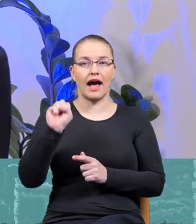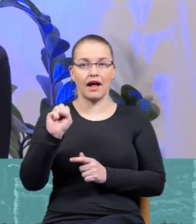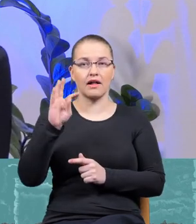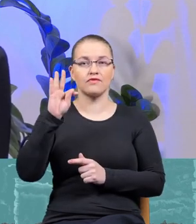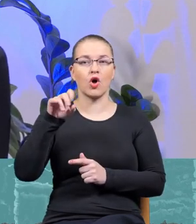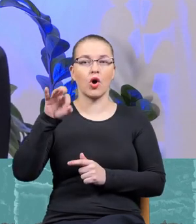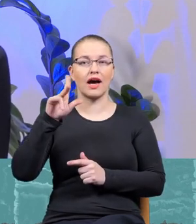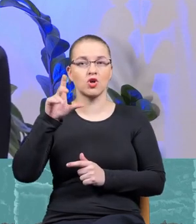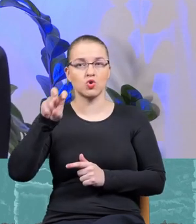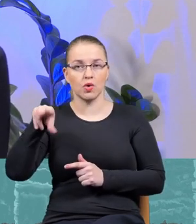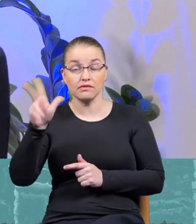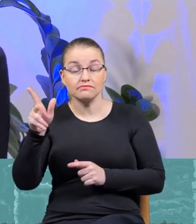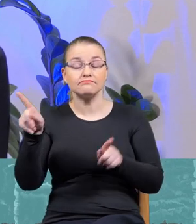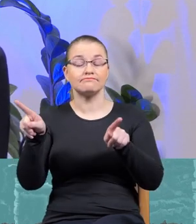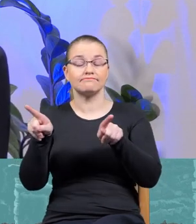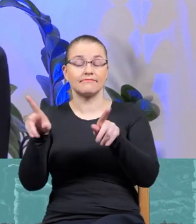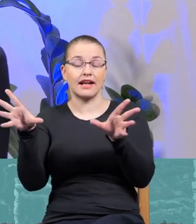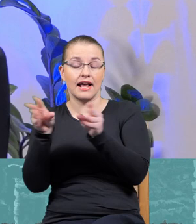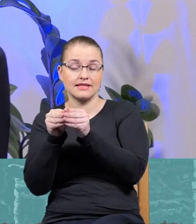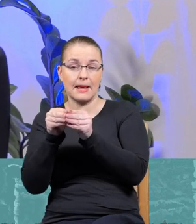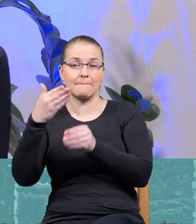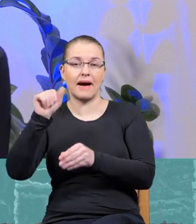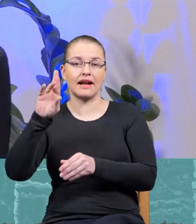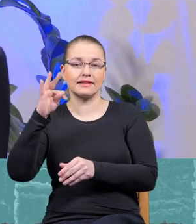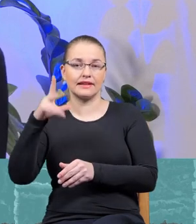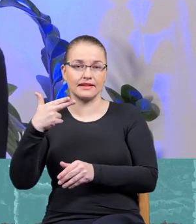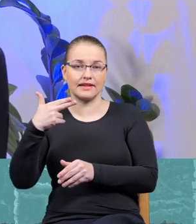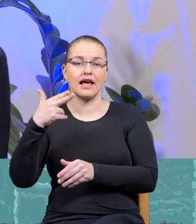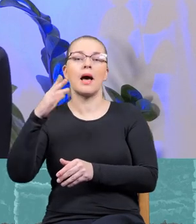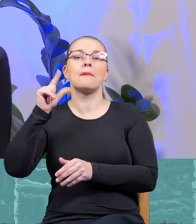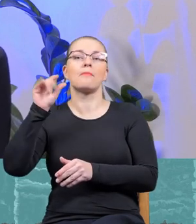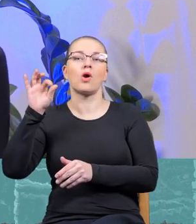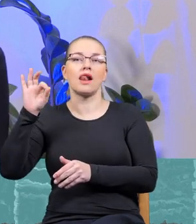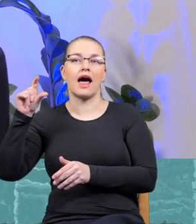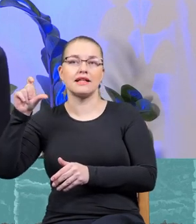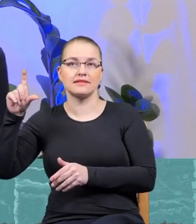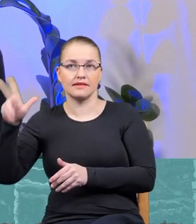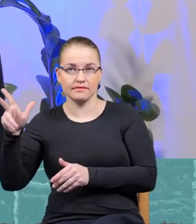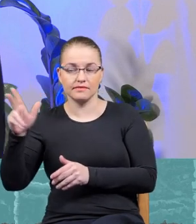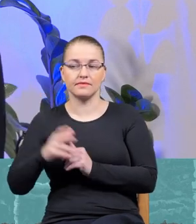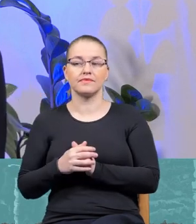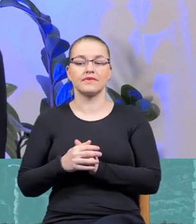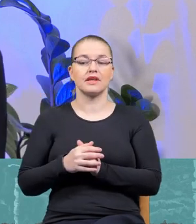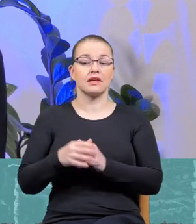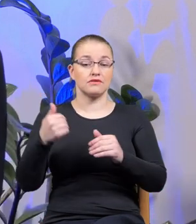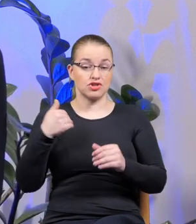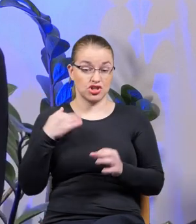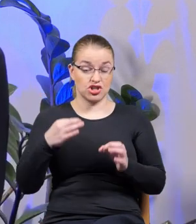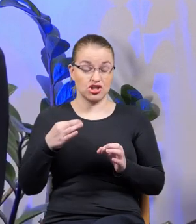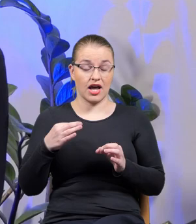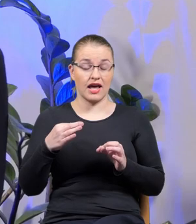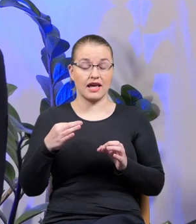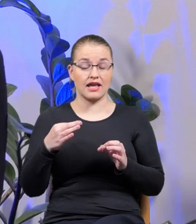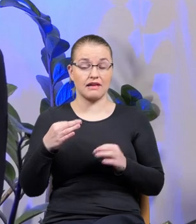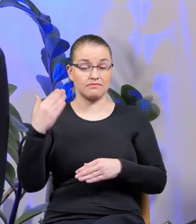Dzisiejsze spotkanie kończy też konferencję naukową, która odbyła się dziś. Była zatytułowana Martin Polak i